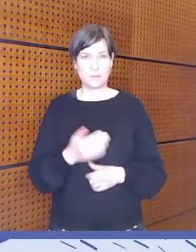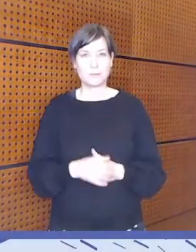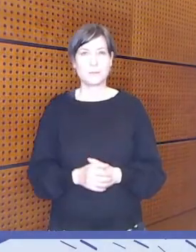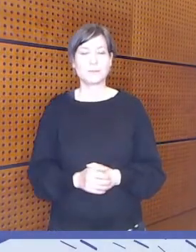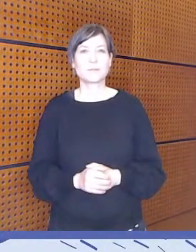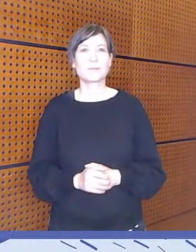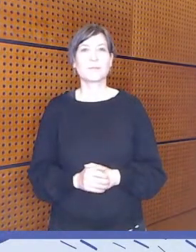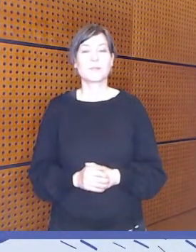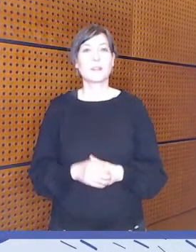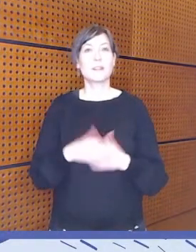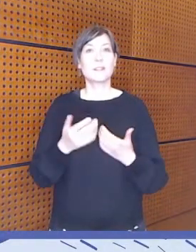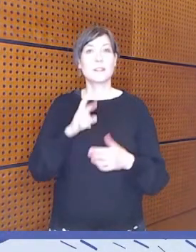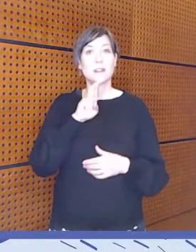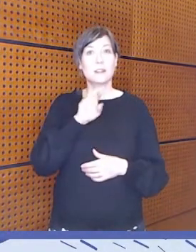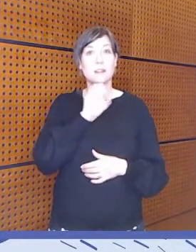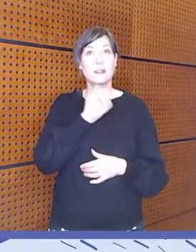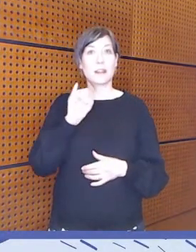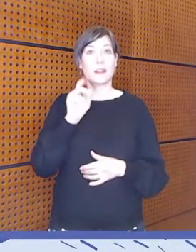Riikka,